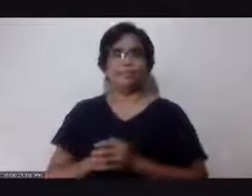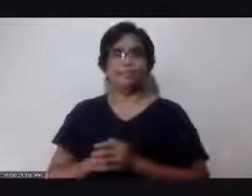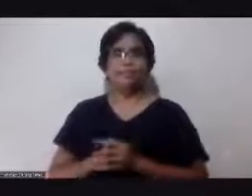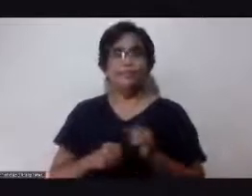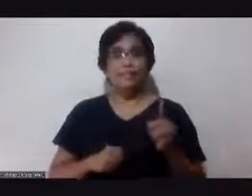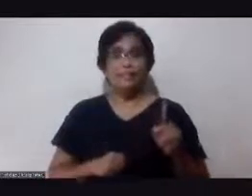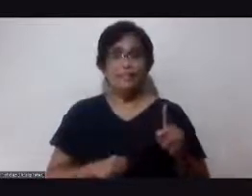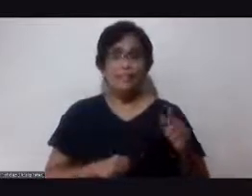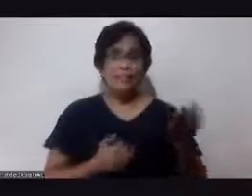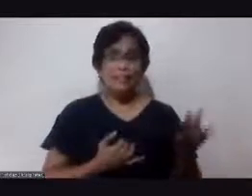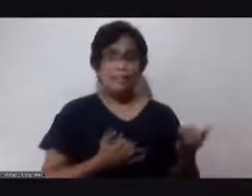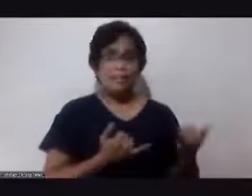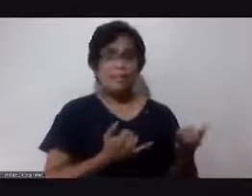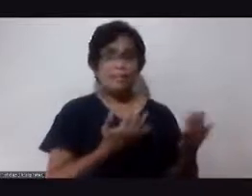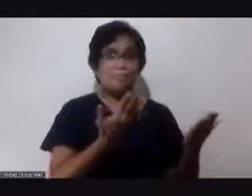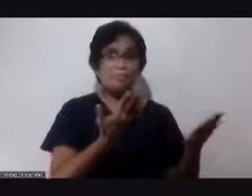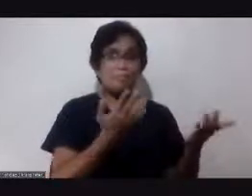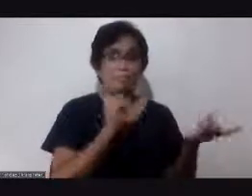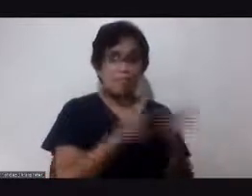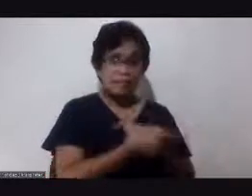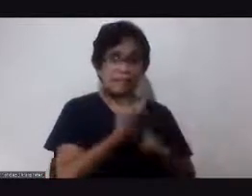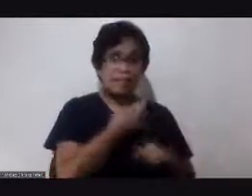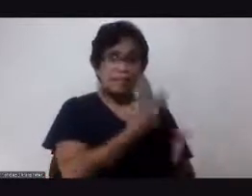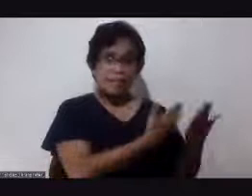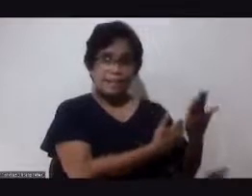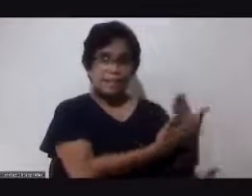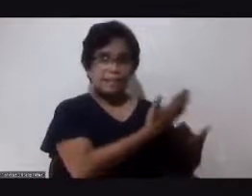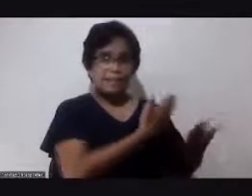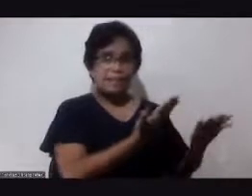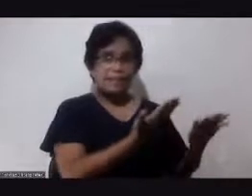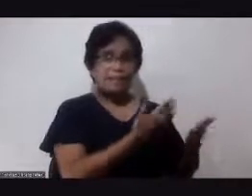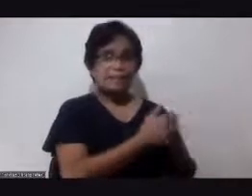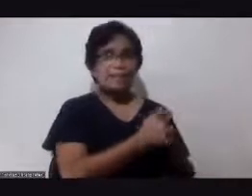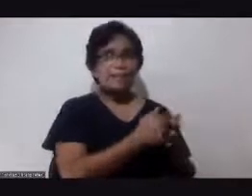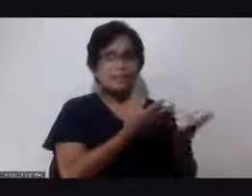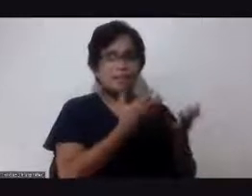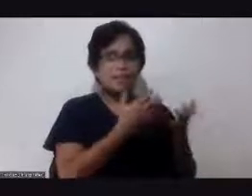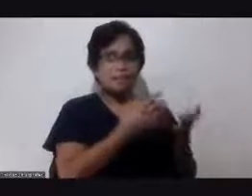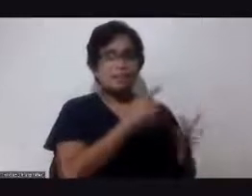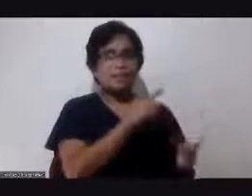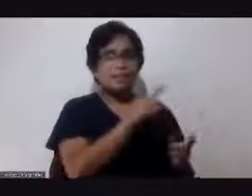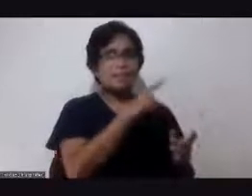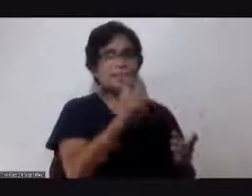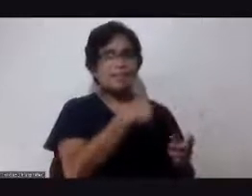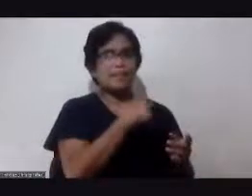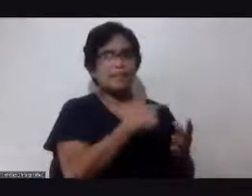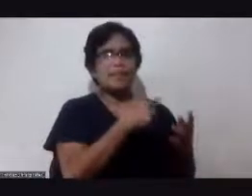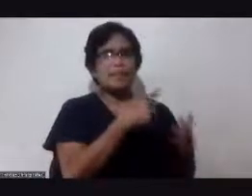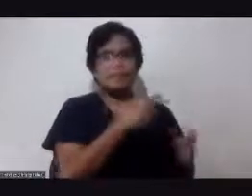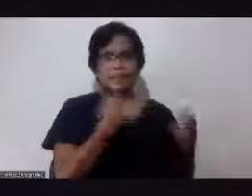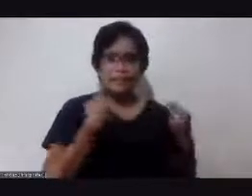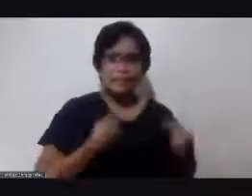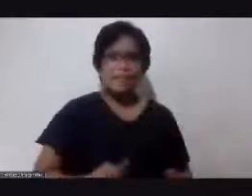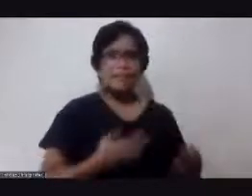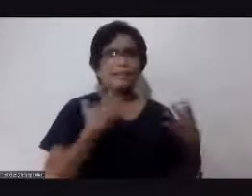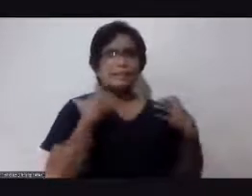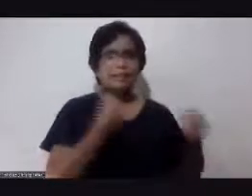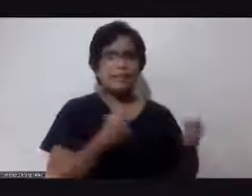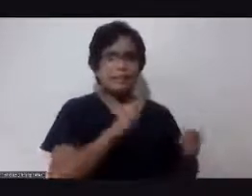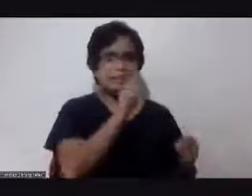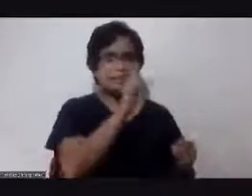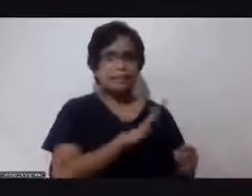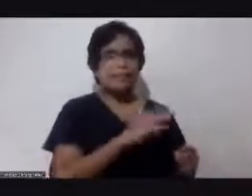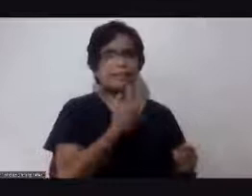Benson, ang pagbabago ay nasa ating mga kamay at ang nais ng Diyos tayo ay malusog, tayo ay malakas. God wants us to be